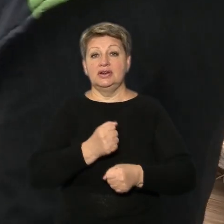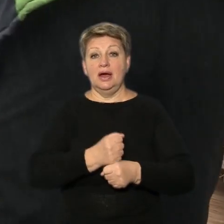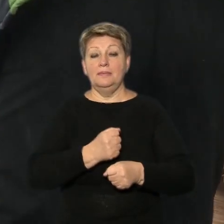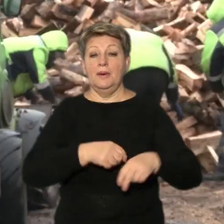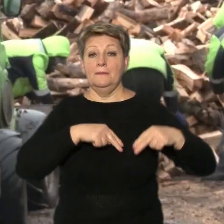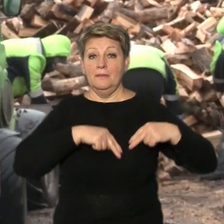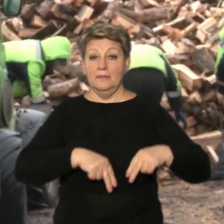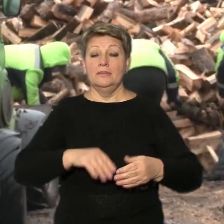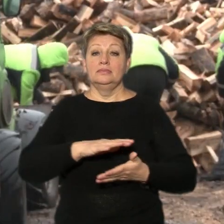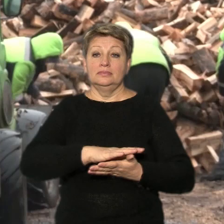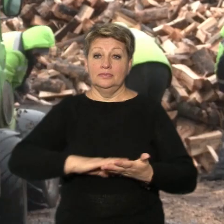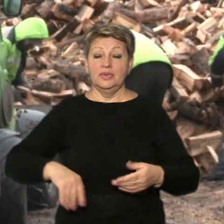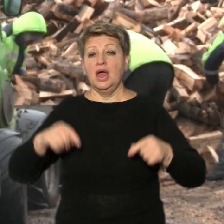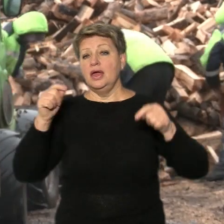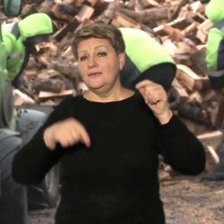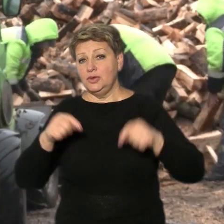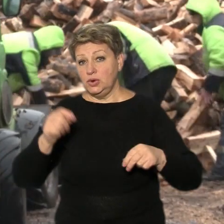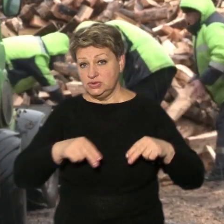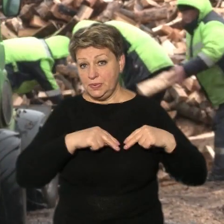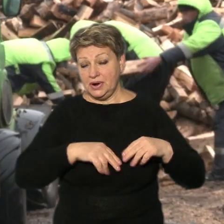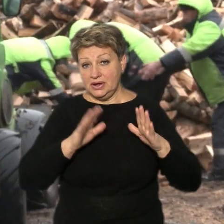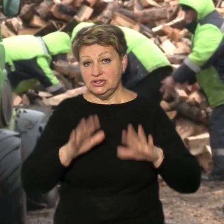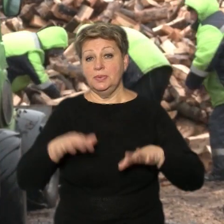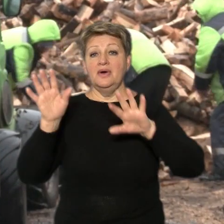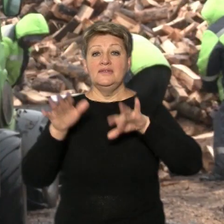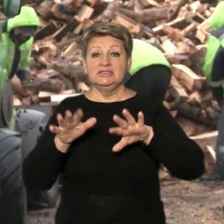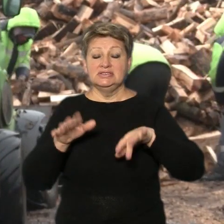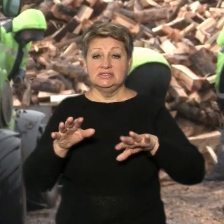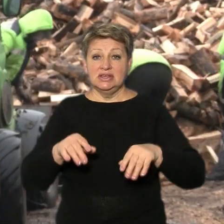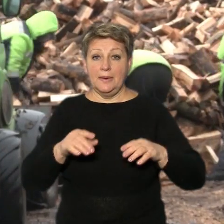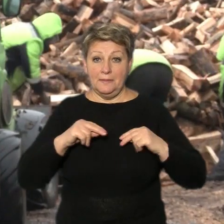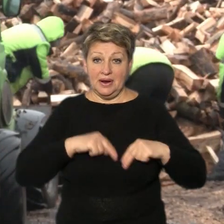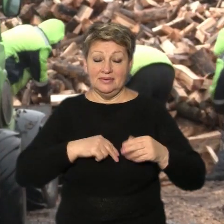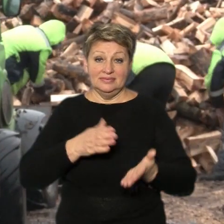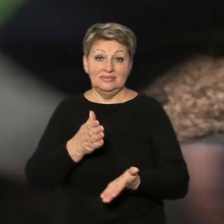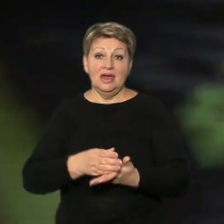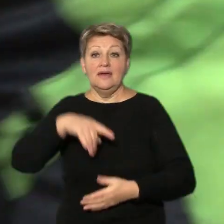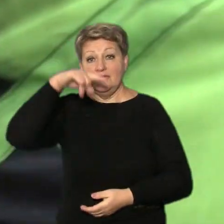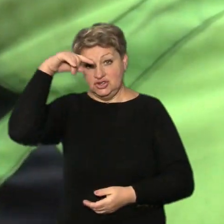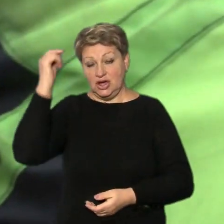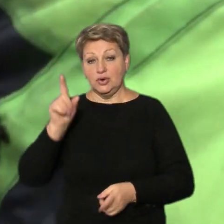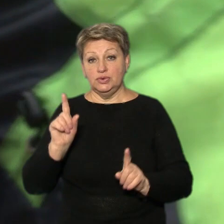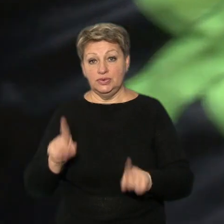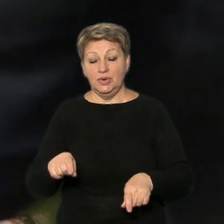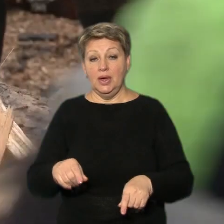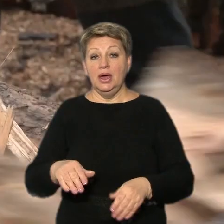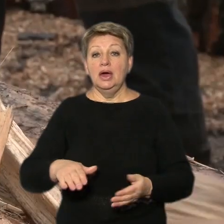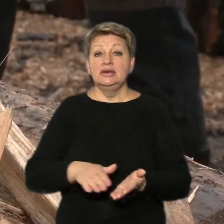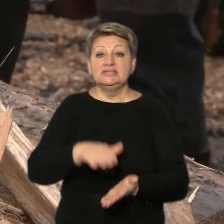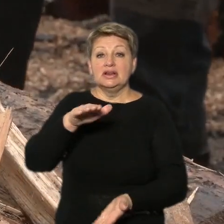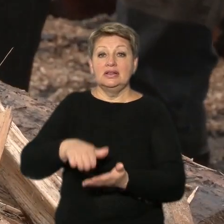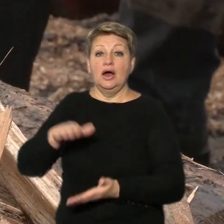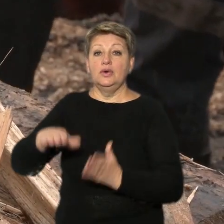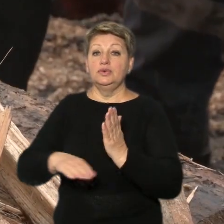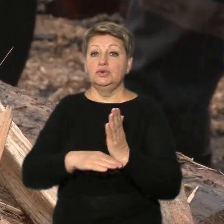працюють. І в дощ працюємо, і в сніг працюємо, і в жару. Складають дрова, каже, аби